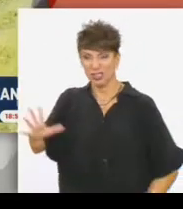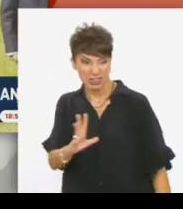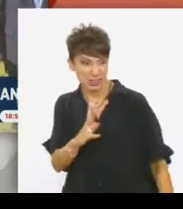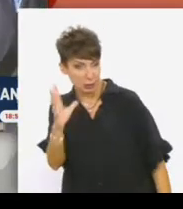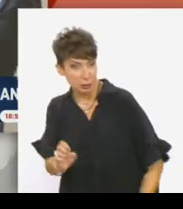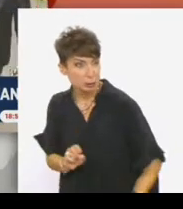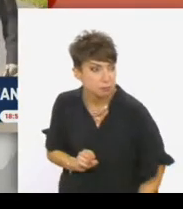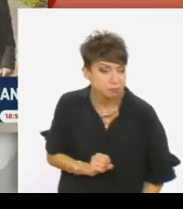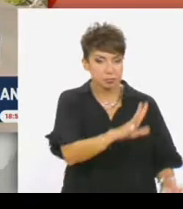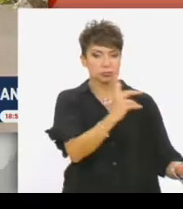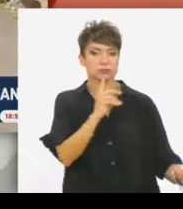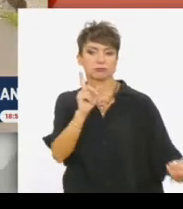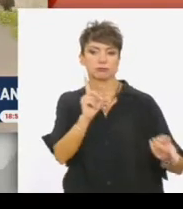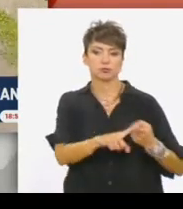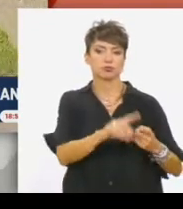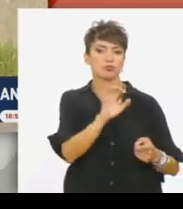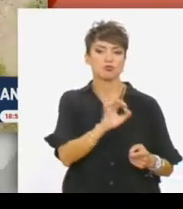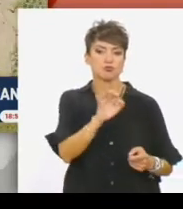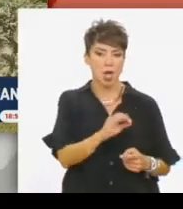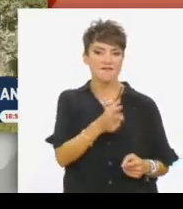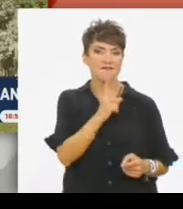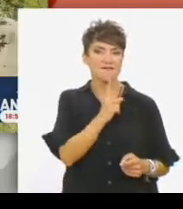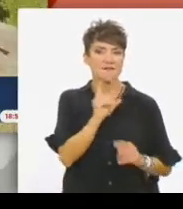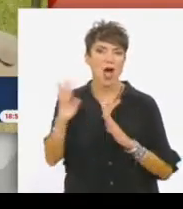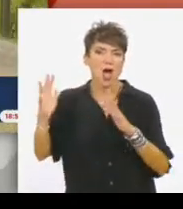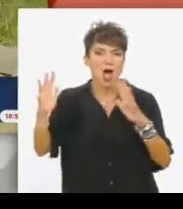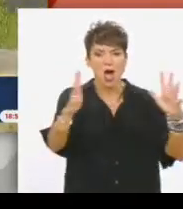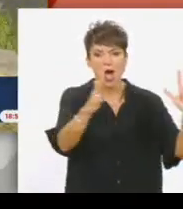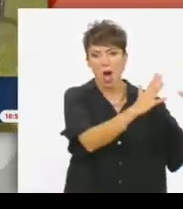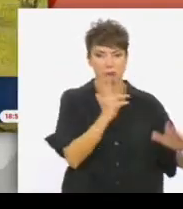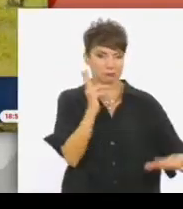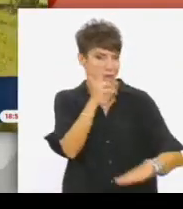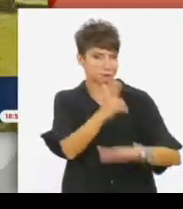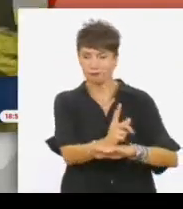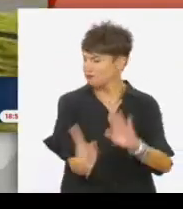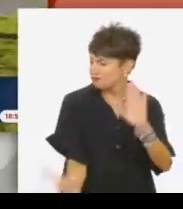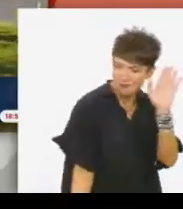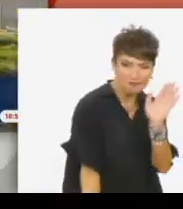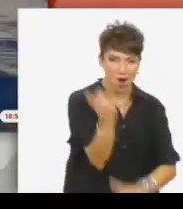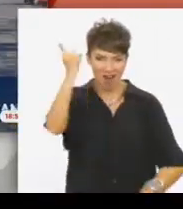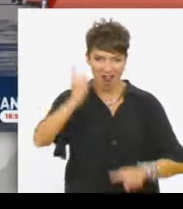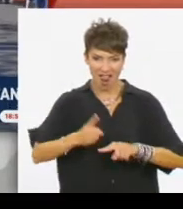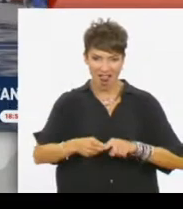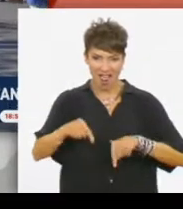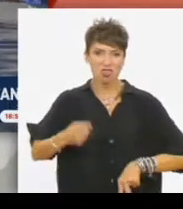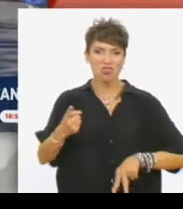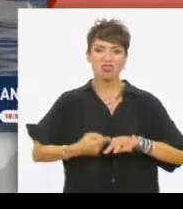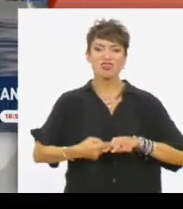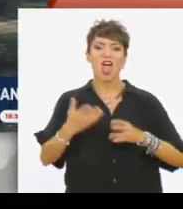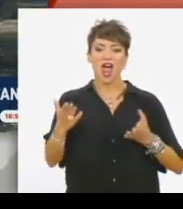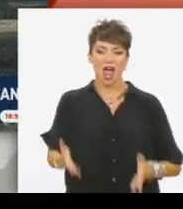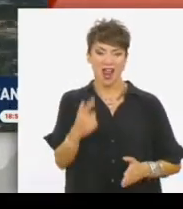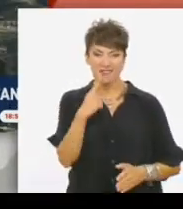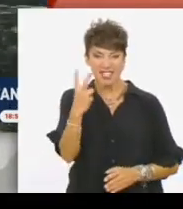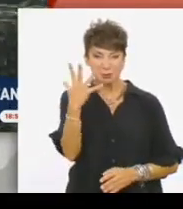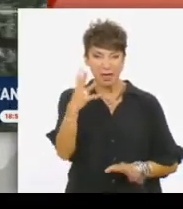Συναντήσαμε τον Φετουλάχ Γκιουλέν στο Τσέσνατ Κάμπ, σε έναν χορό που για πρώτη φορά μπαίνει κάμερα ελληνικού τηλεοπτικού σταθμού. Σε αυτήν την έκταση των